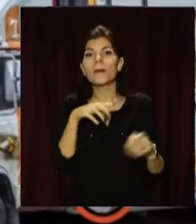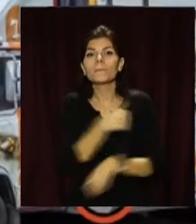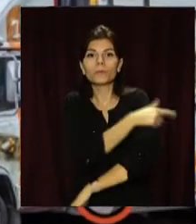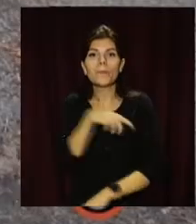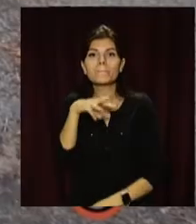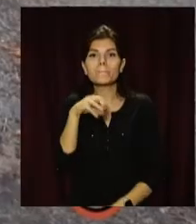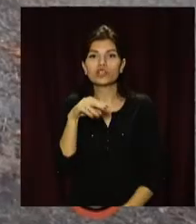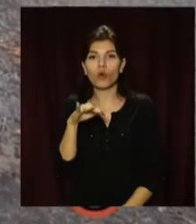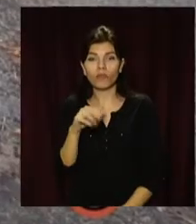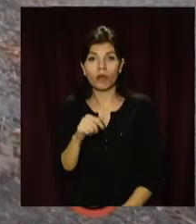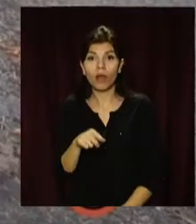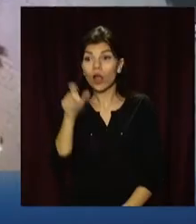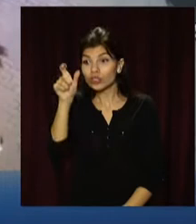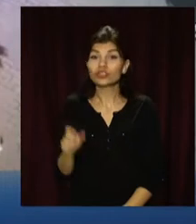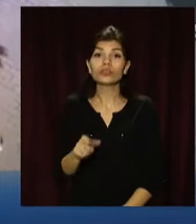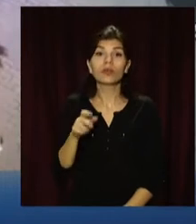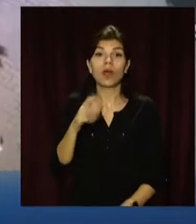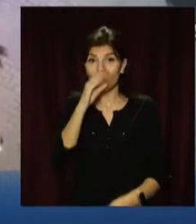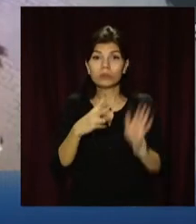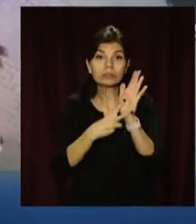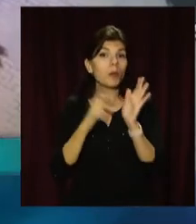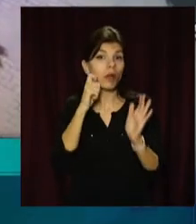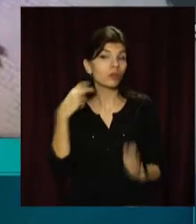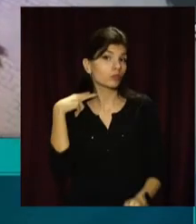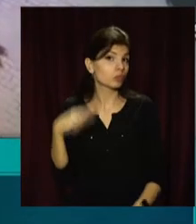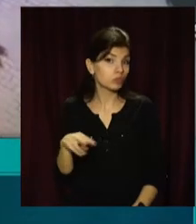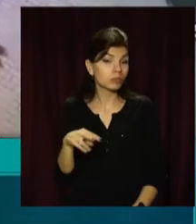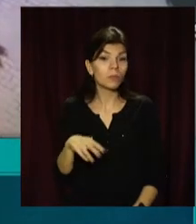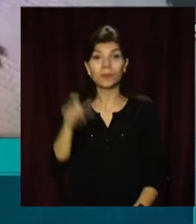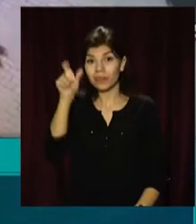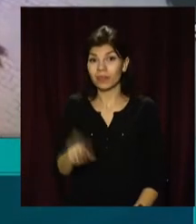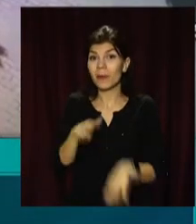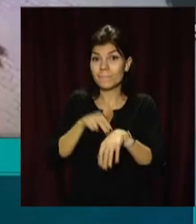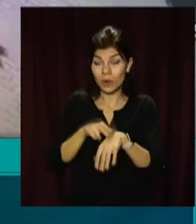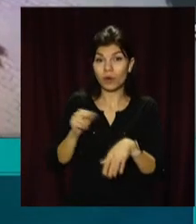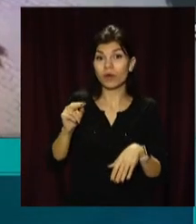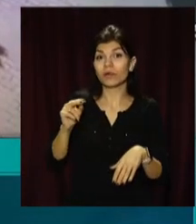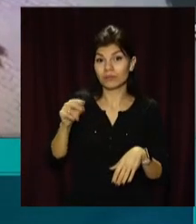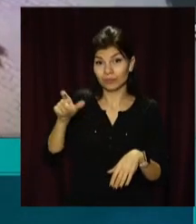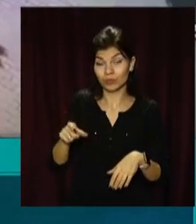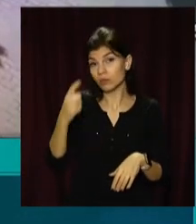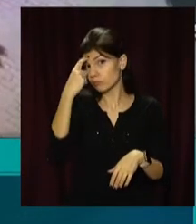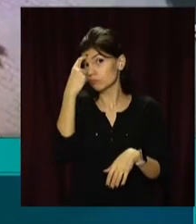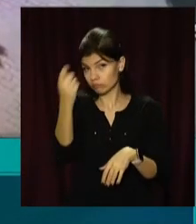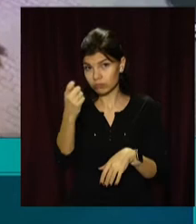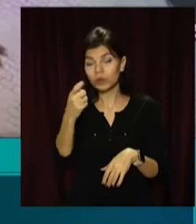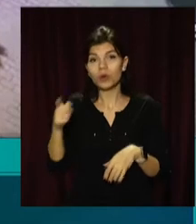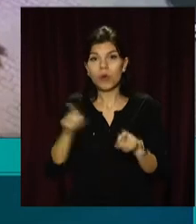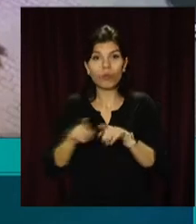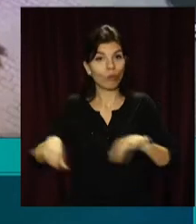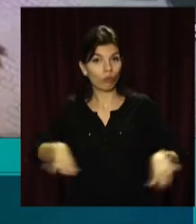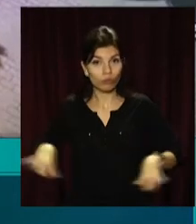загрожує до 7 років в'язниці. Працівнику поліції повідомлено про підозру за фактом хуліганства, вчиненого із